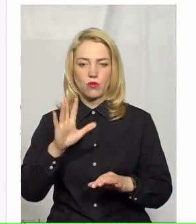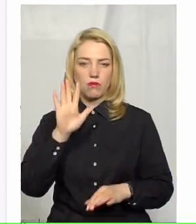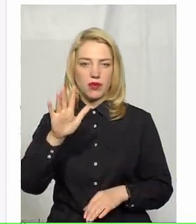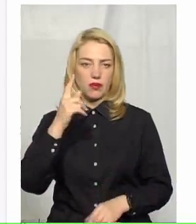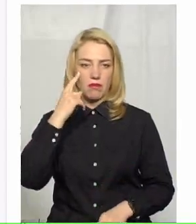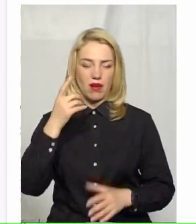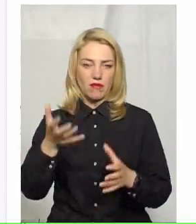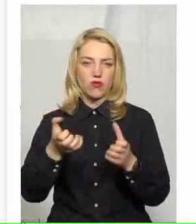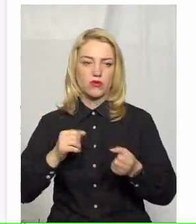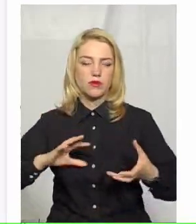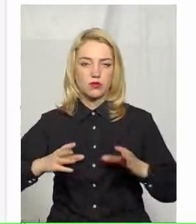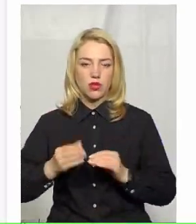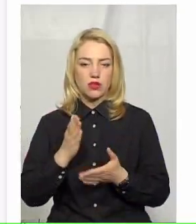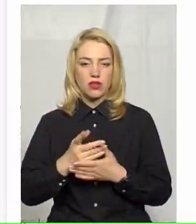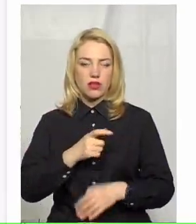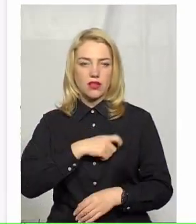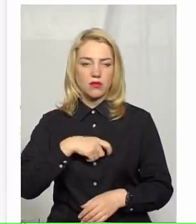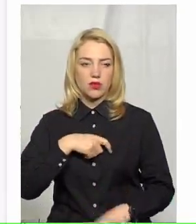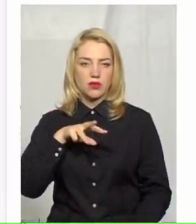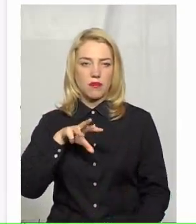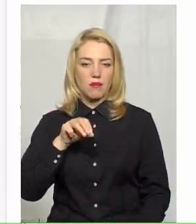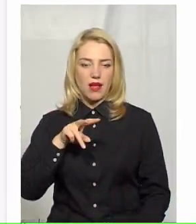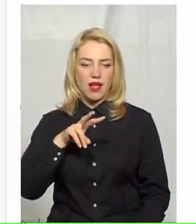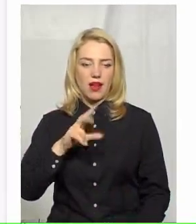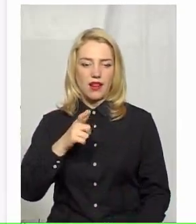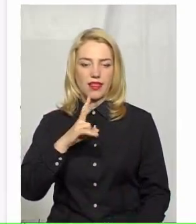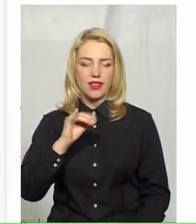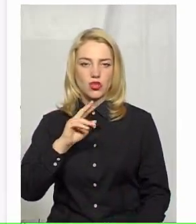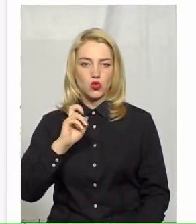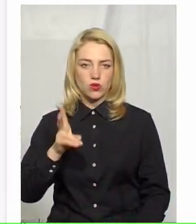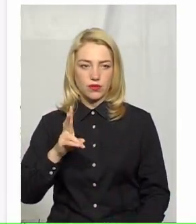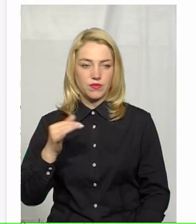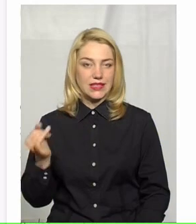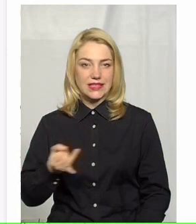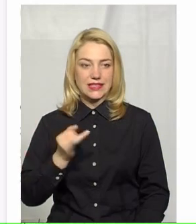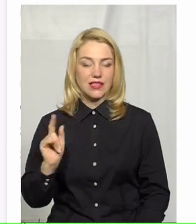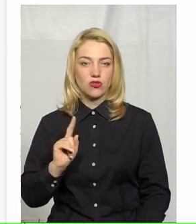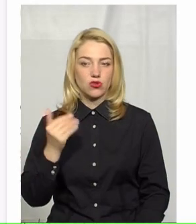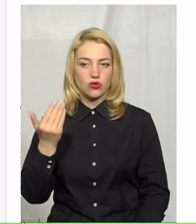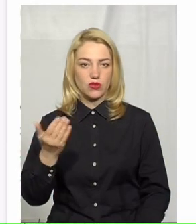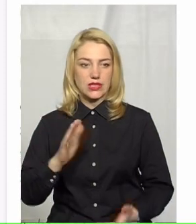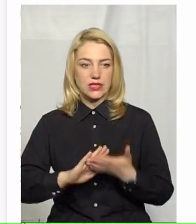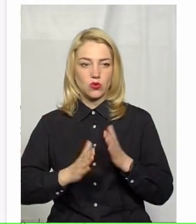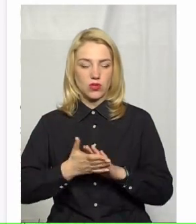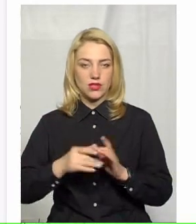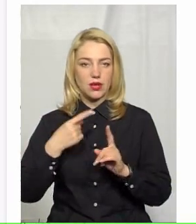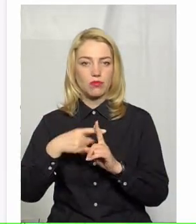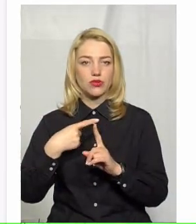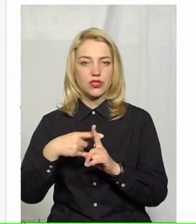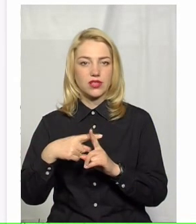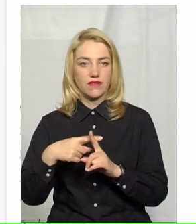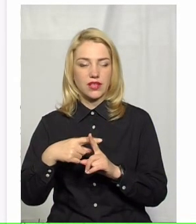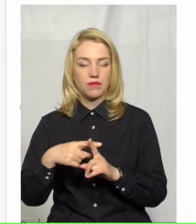5 балів підсумкового оцінку Цього року є депутат Ігор Хмельничук До речі, щодо нього цікава ситуація, в позитивному